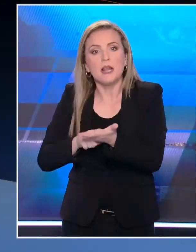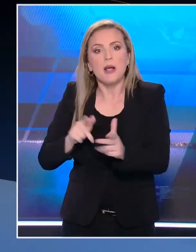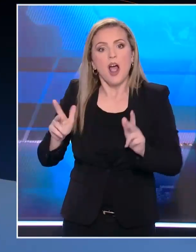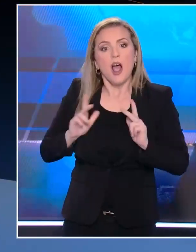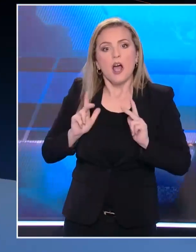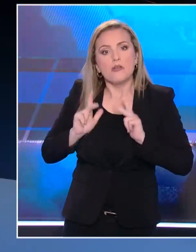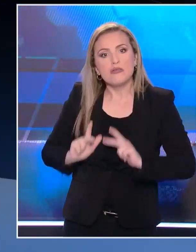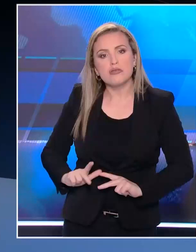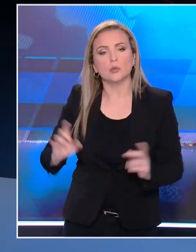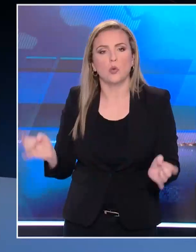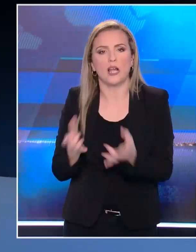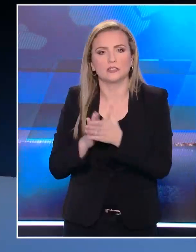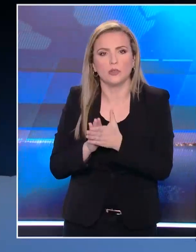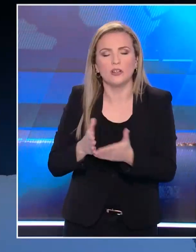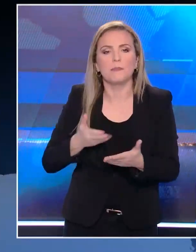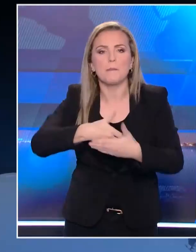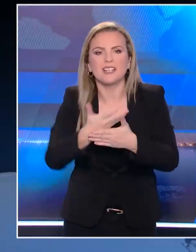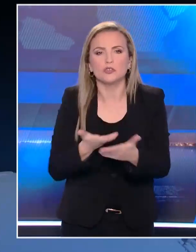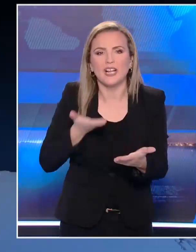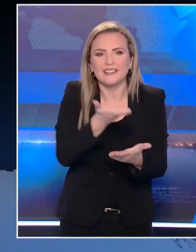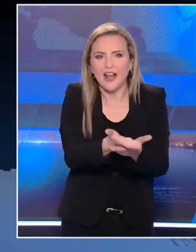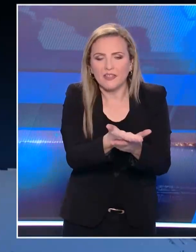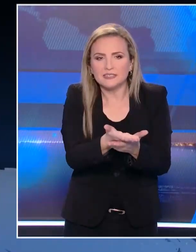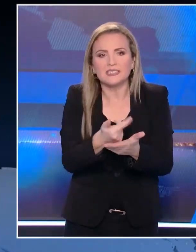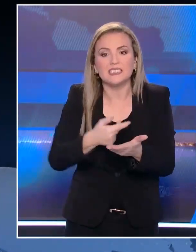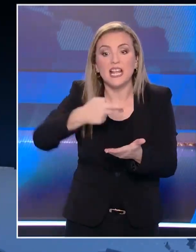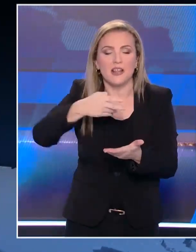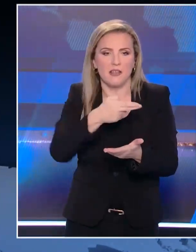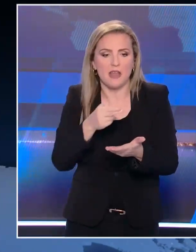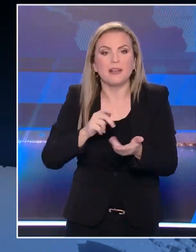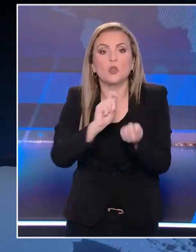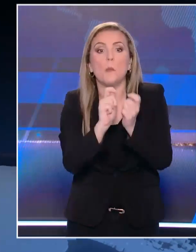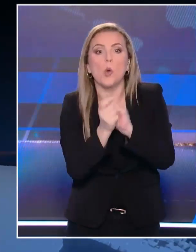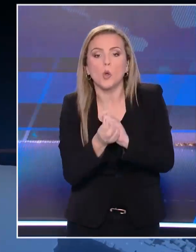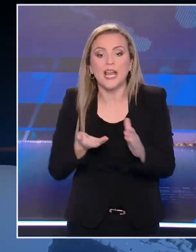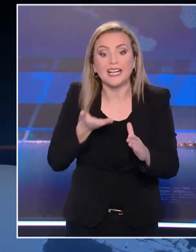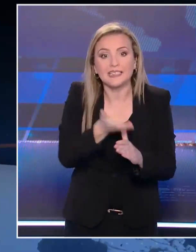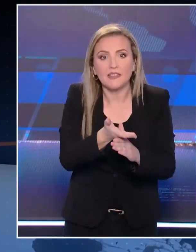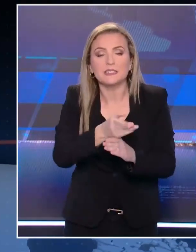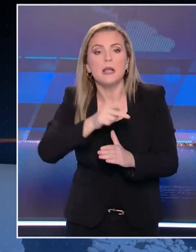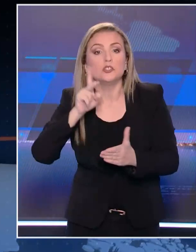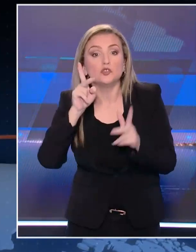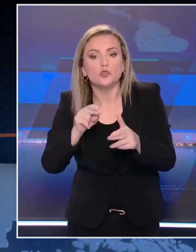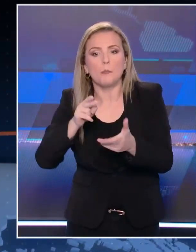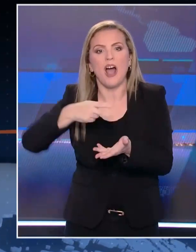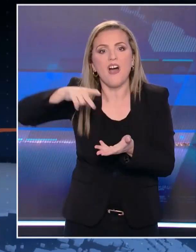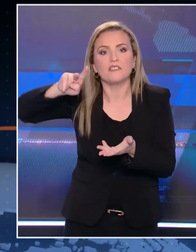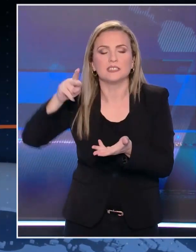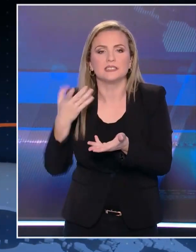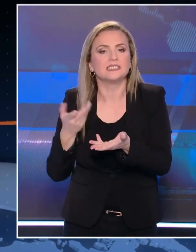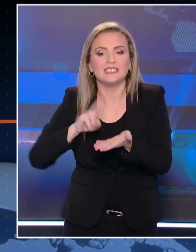Κατάθεση τροπολογίας από το ΠΑΣΟΚ για την αναστολή της αύξησης των ασφαλιστικών εισφορών ελευθερών επαγγελματιών προανήγγει ο Νίκος Ανδρουλάκης.